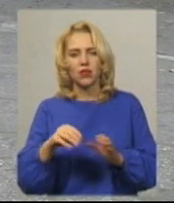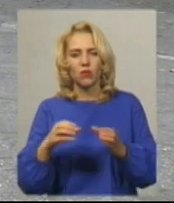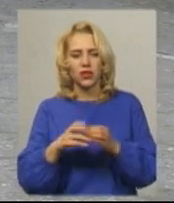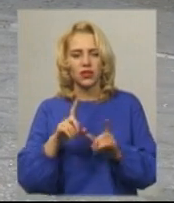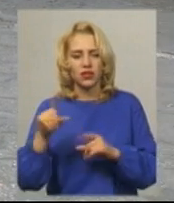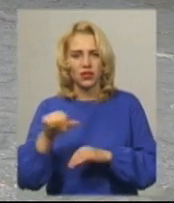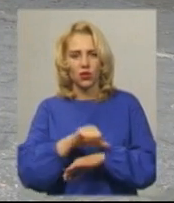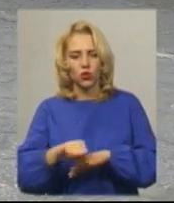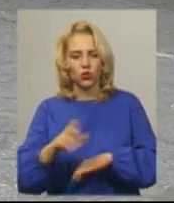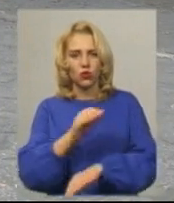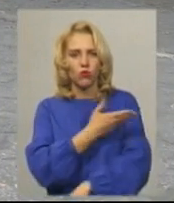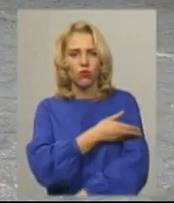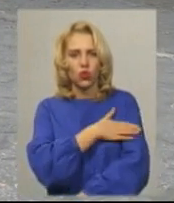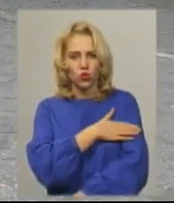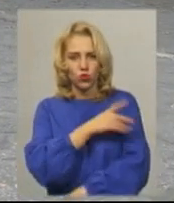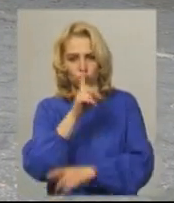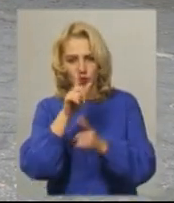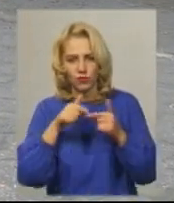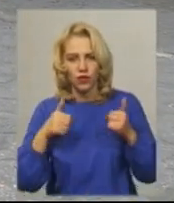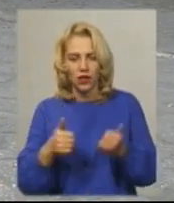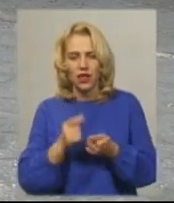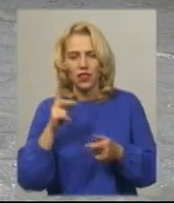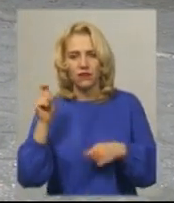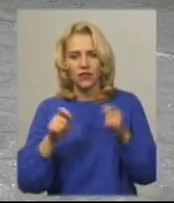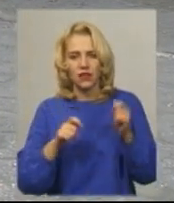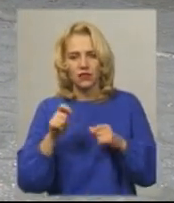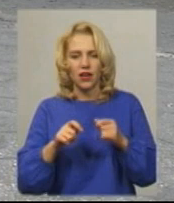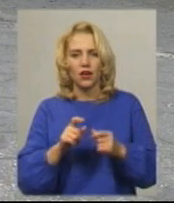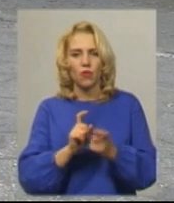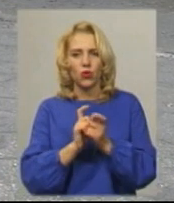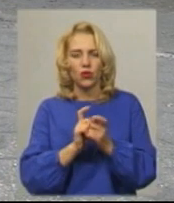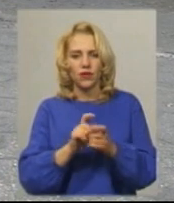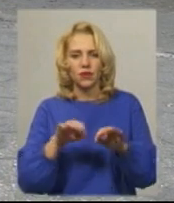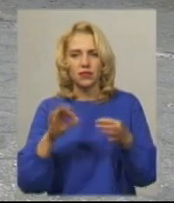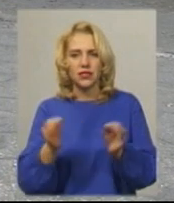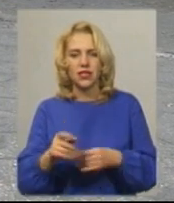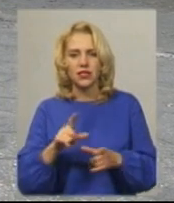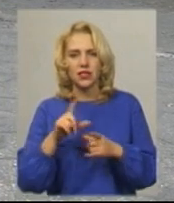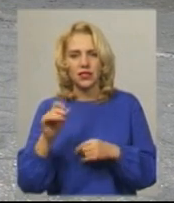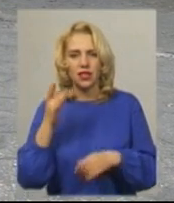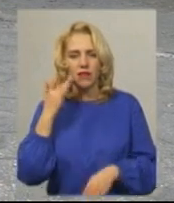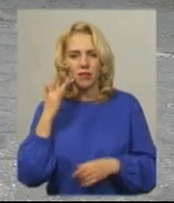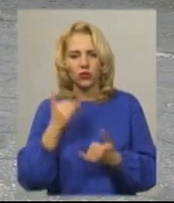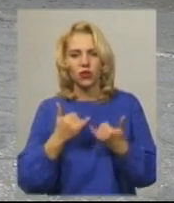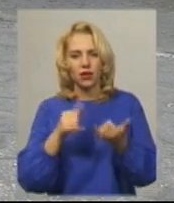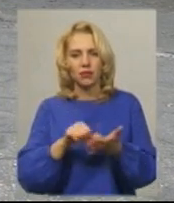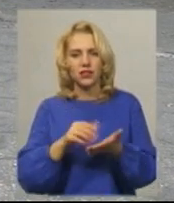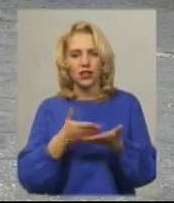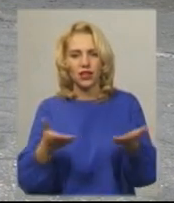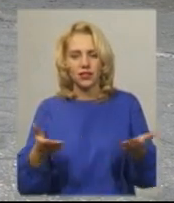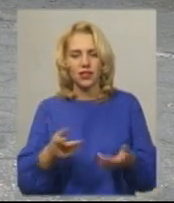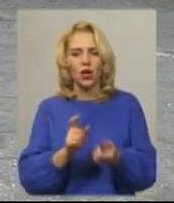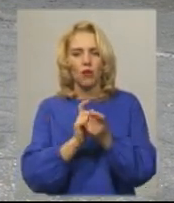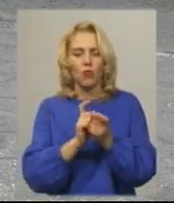Польщу на фестиваль бойових мистецтвів і їздили в Америку для презентації бойового ГОПК.